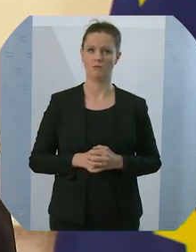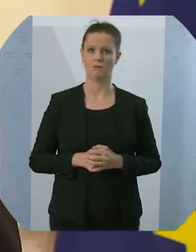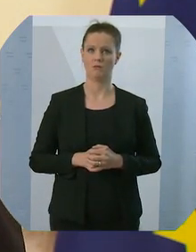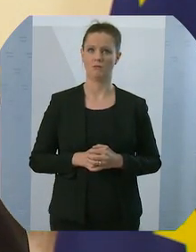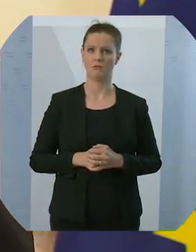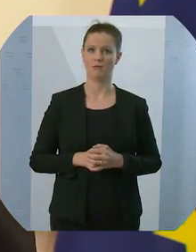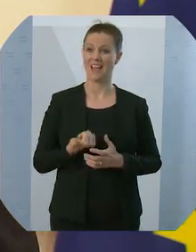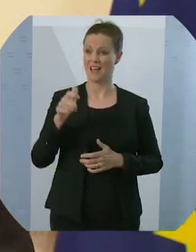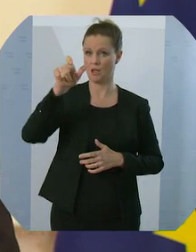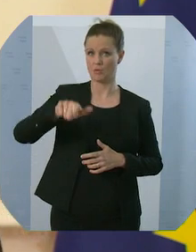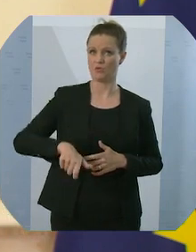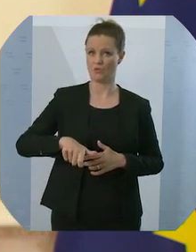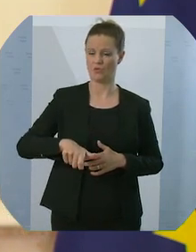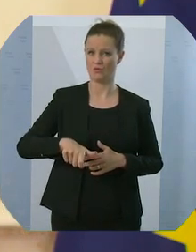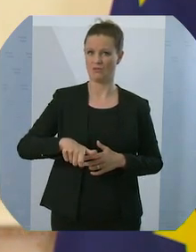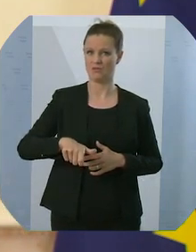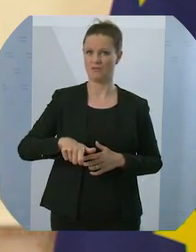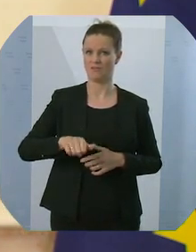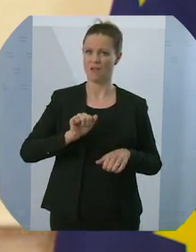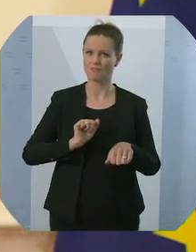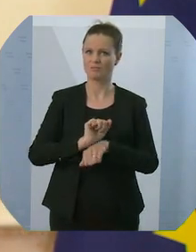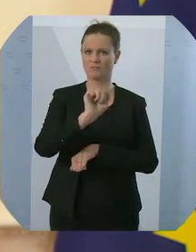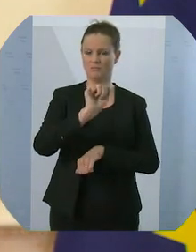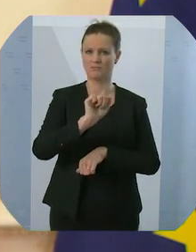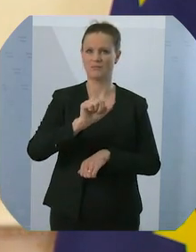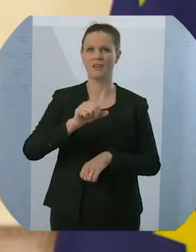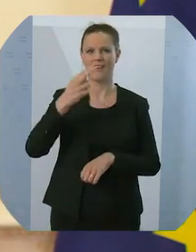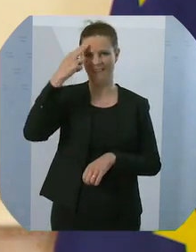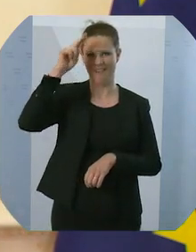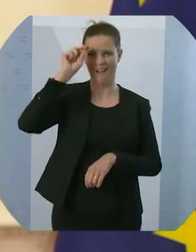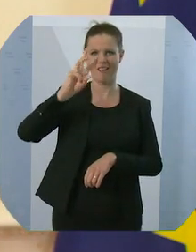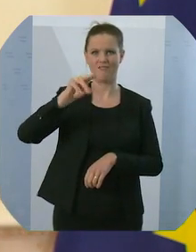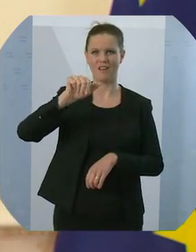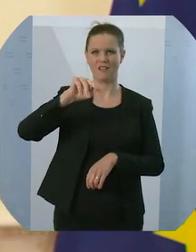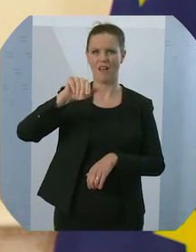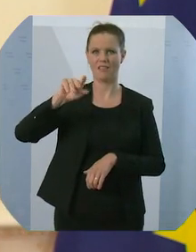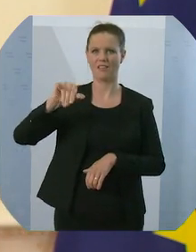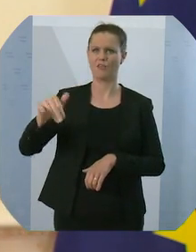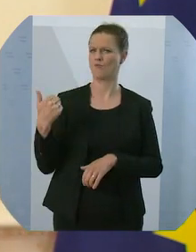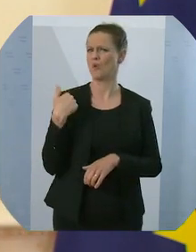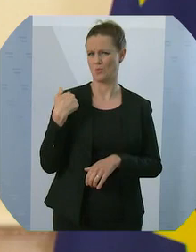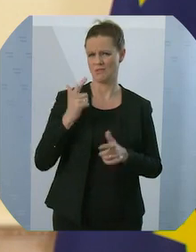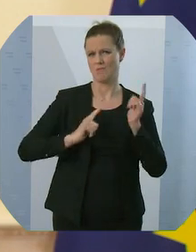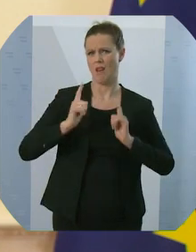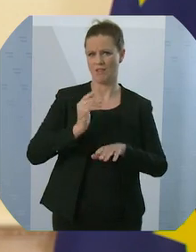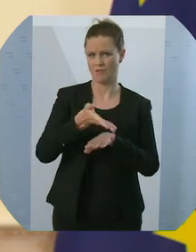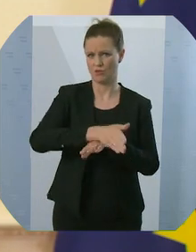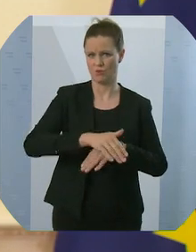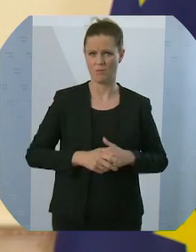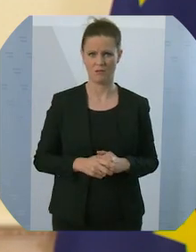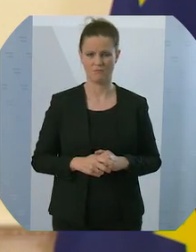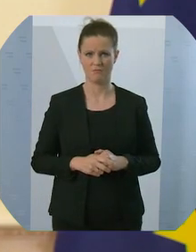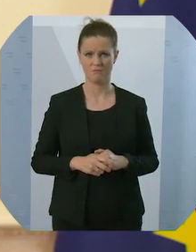Wehrmachtsdeserteur Richard Wadani, der leider vor kurzem verstorben ist. Er hat als Mitglied der